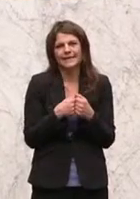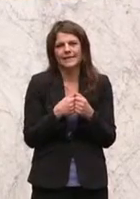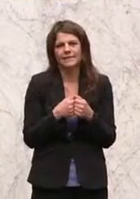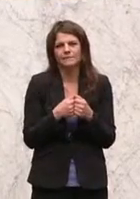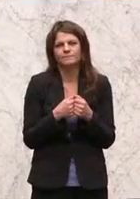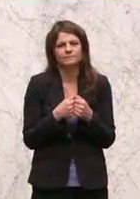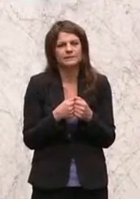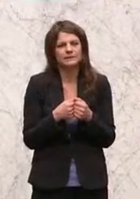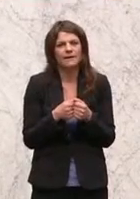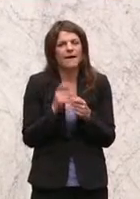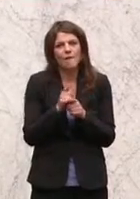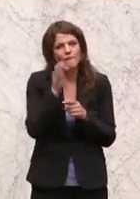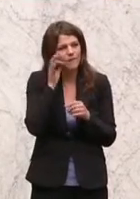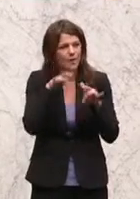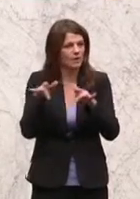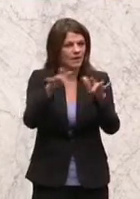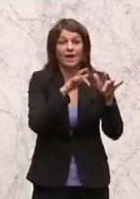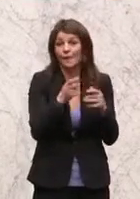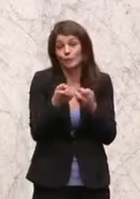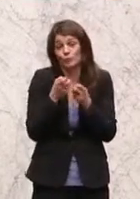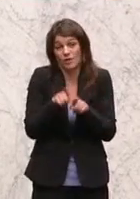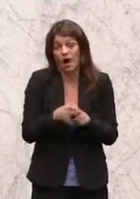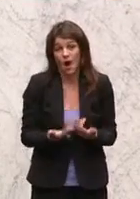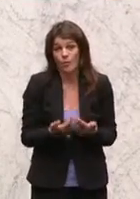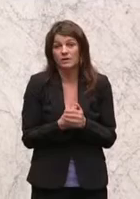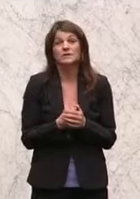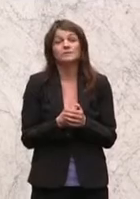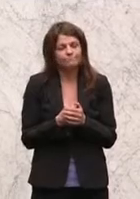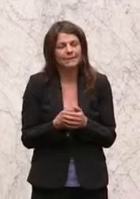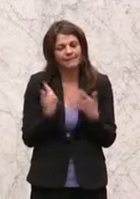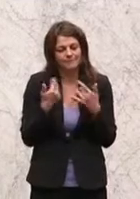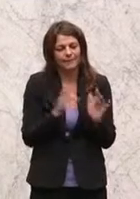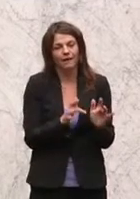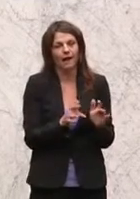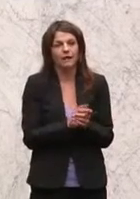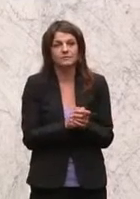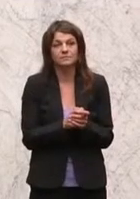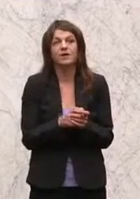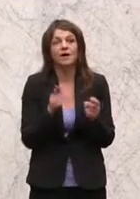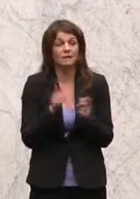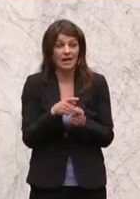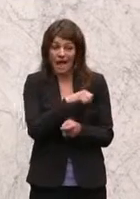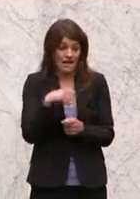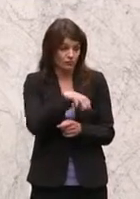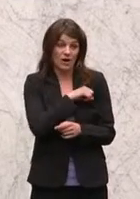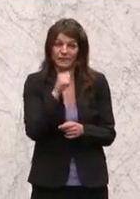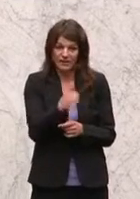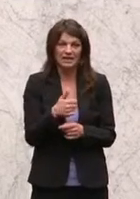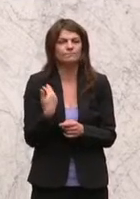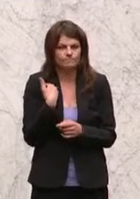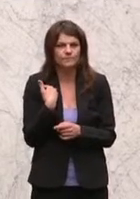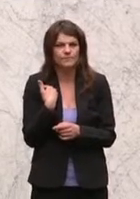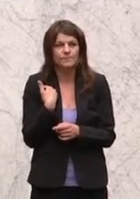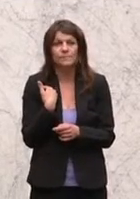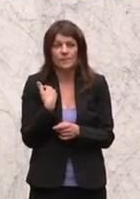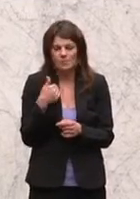sehr wohl Frauen gibt, die das auch sich wünschen, dann stehen wir zur Verfügung. Wenn Sie es nicht alleine schaffen, dann werden